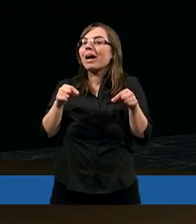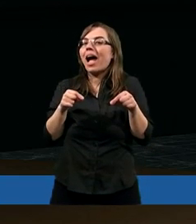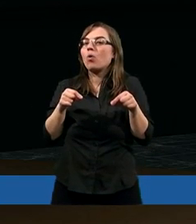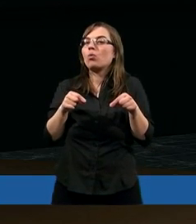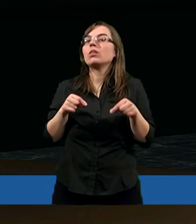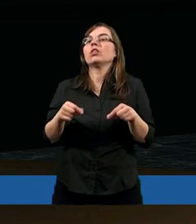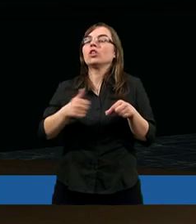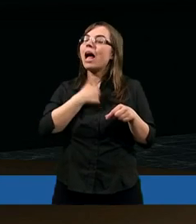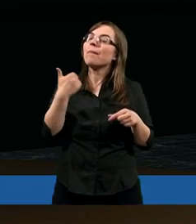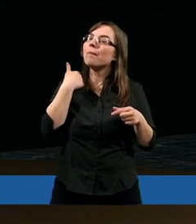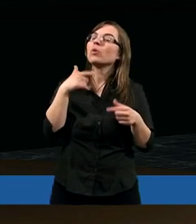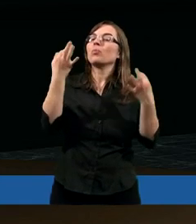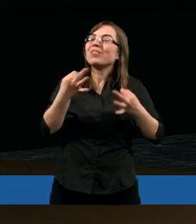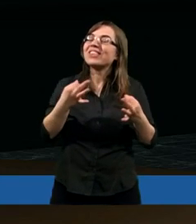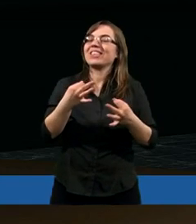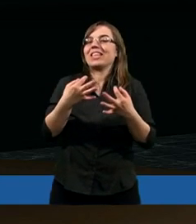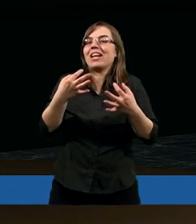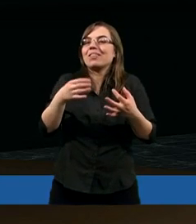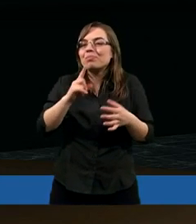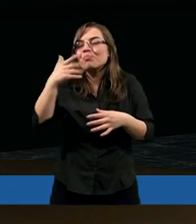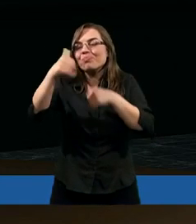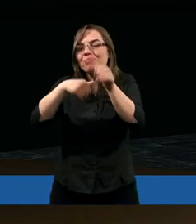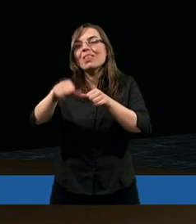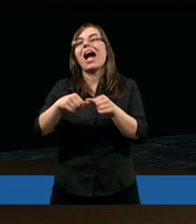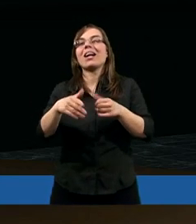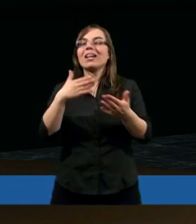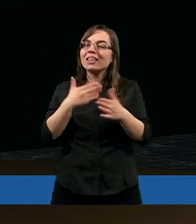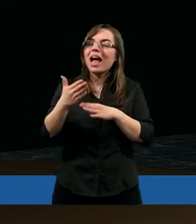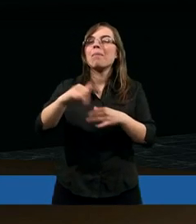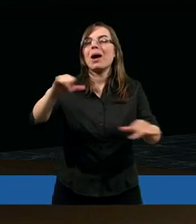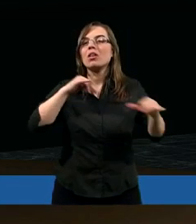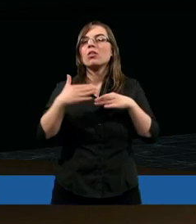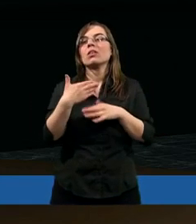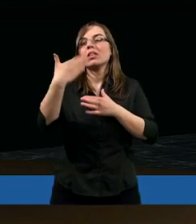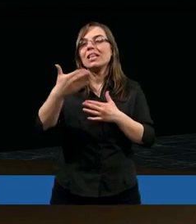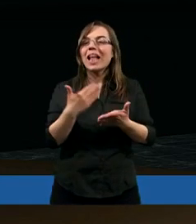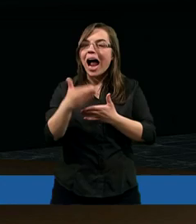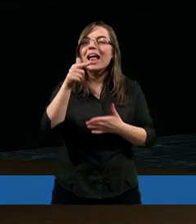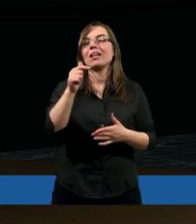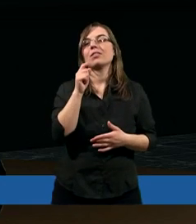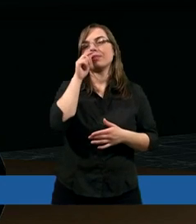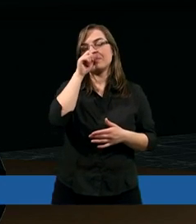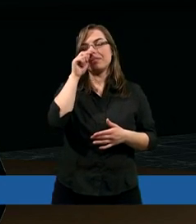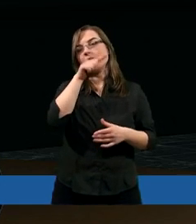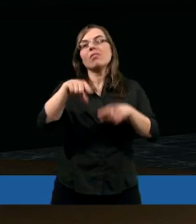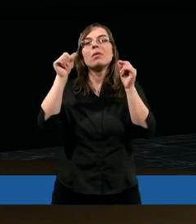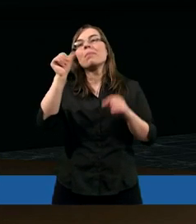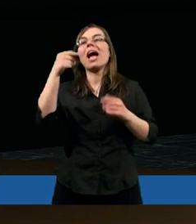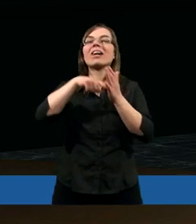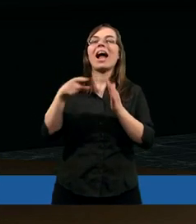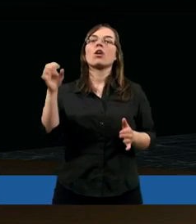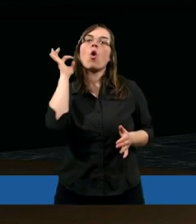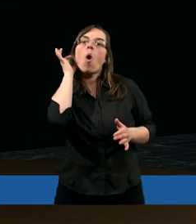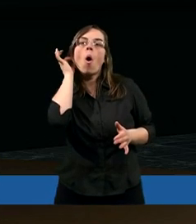po 84 latach funkcjonowania w zboru w Radomiu, wybrał pierwszy raz